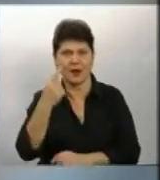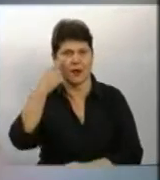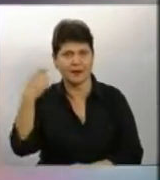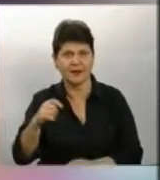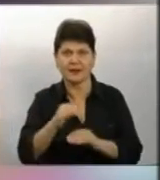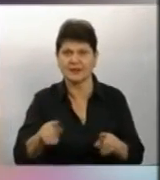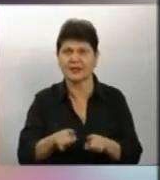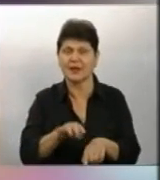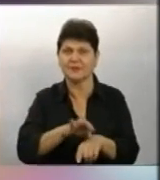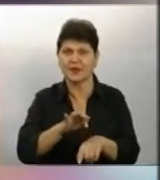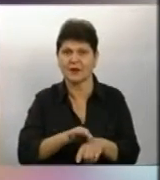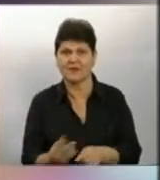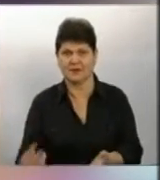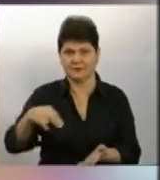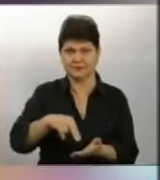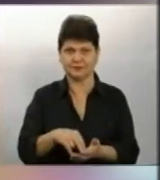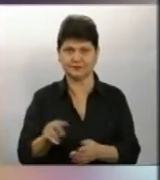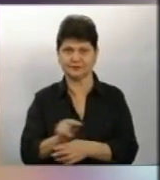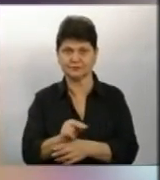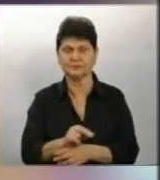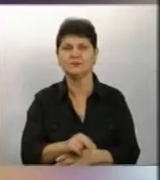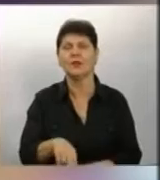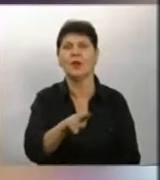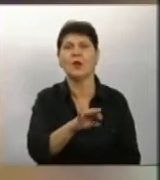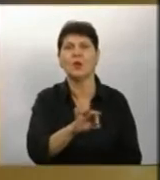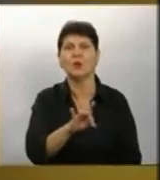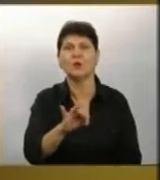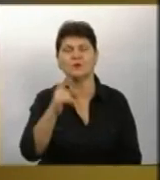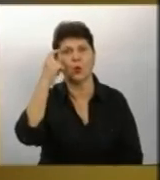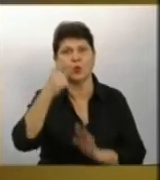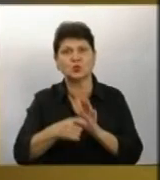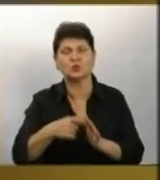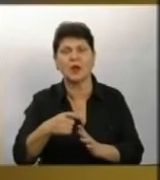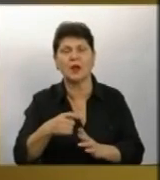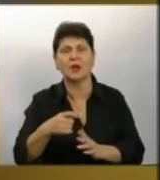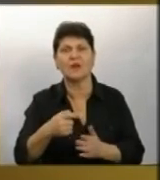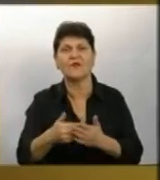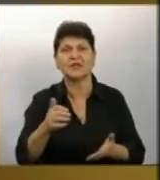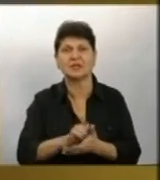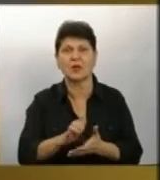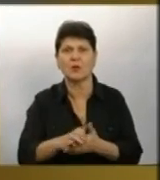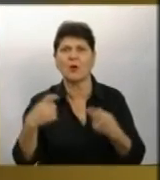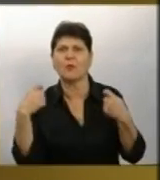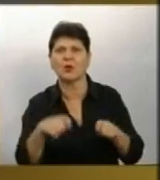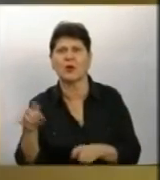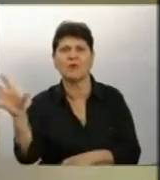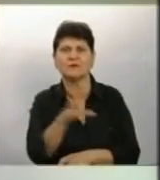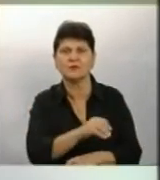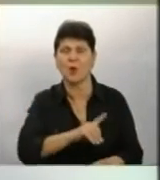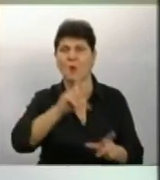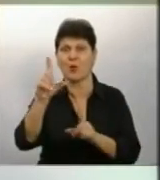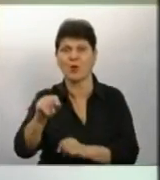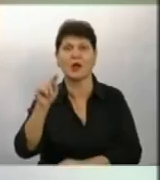дітей із таким діагнозом ставлять на ноги, Добровольські дізналися від знайомих, продали усе і поїхали туди Після першого курсу